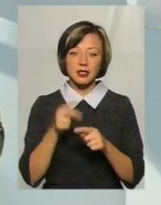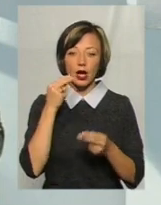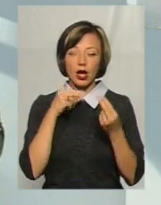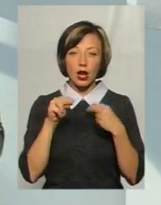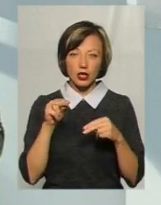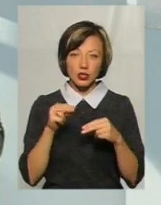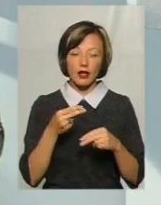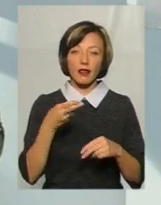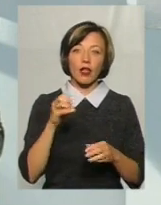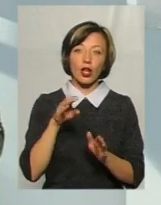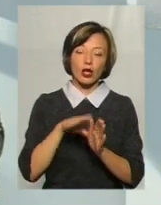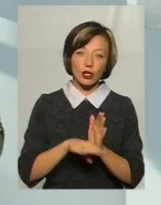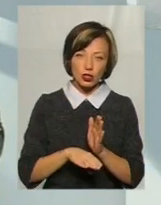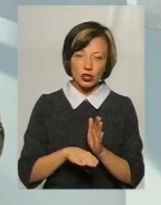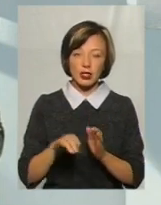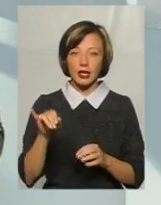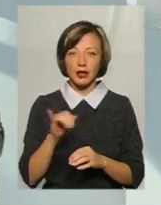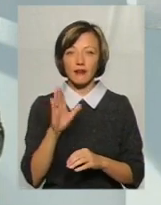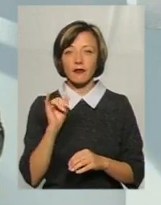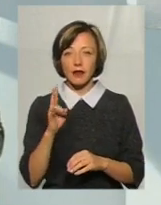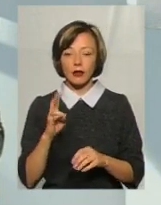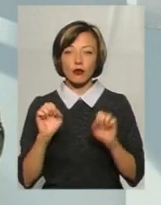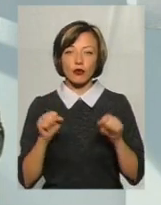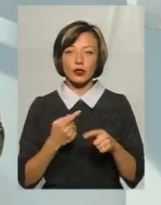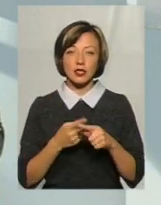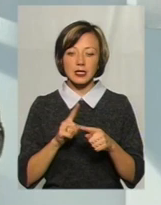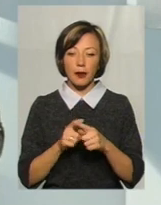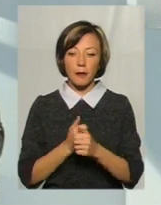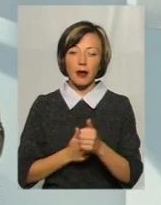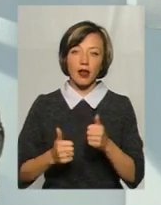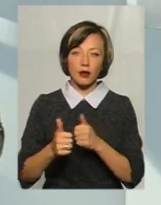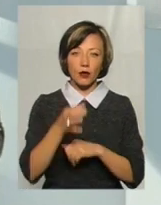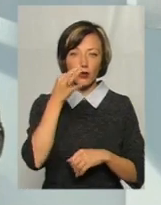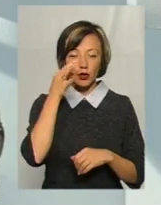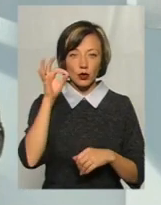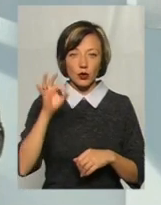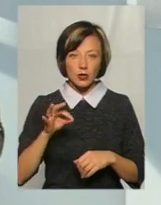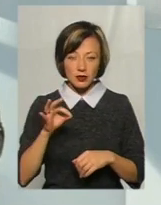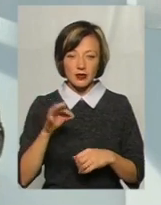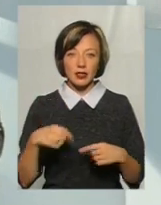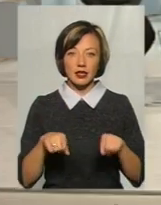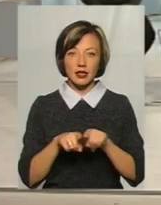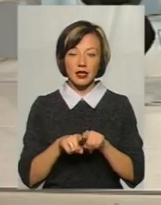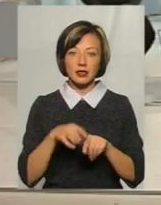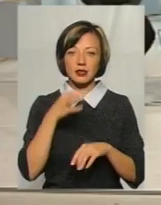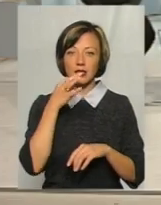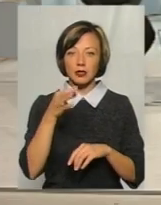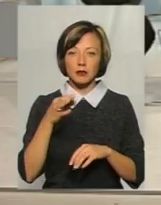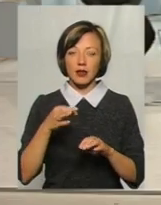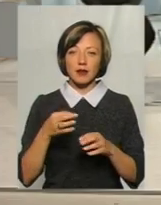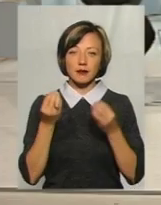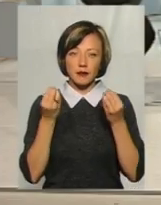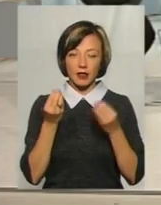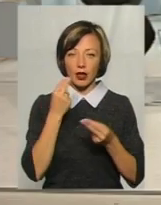поставлено, де гірше поставлено. І він може ось цей передовий досвід, скажімо так, вершки найкращі,